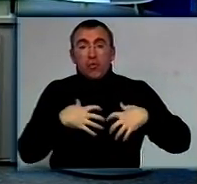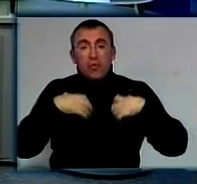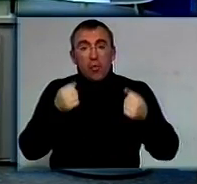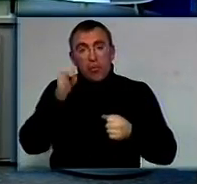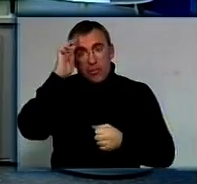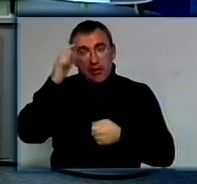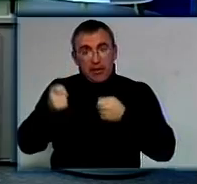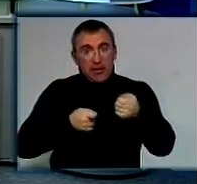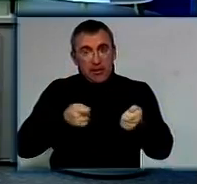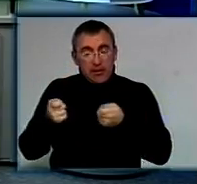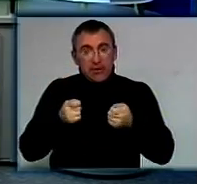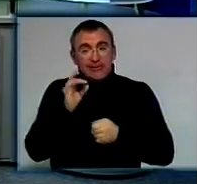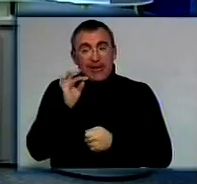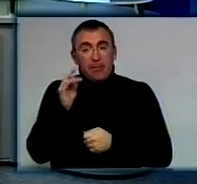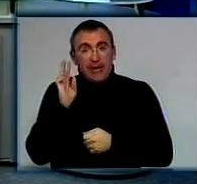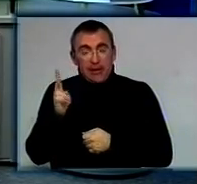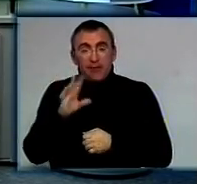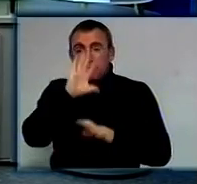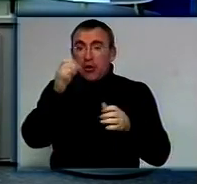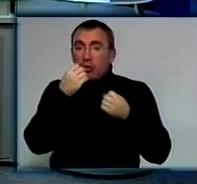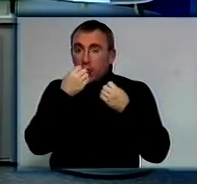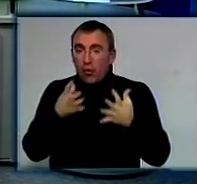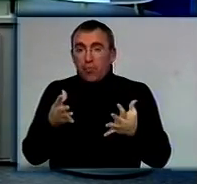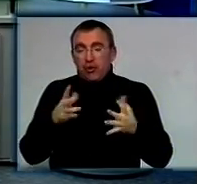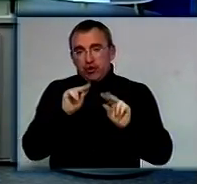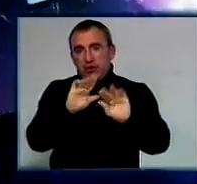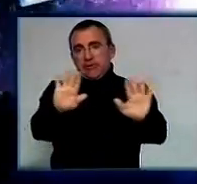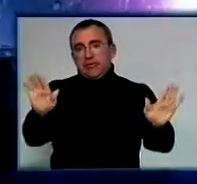державної адміністрації Олександр Скрипник. На все добре та хай вам щастить!